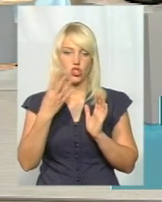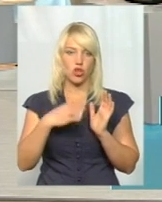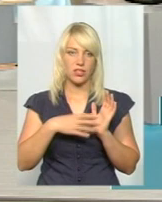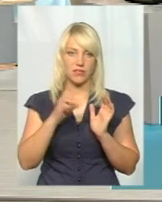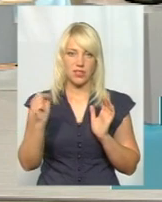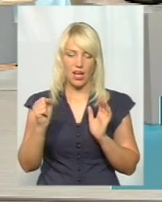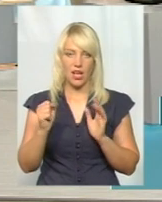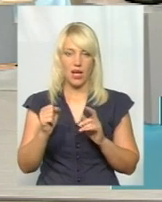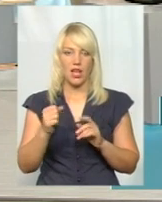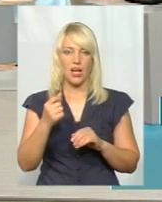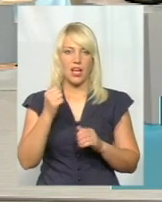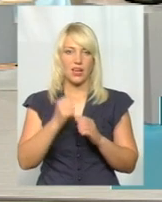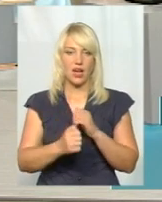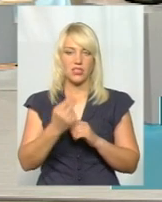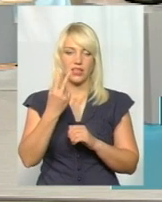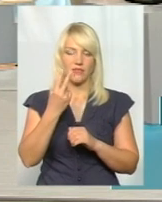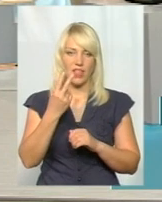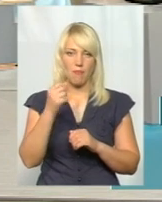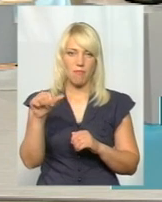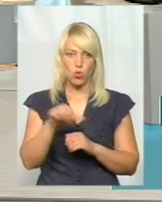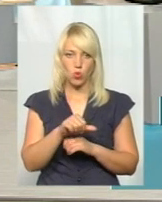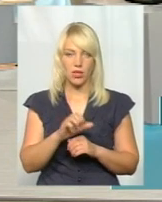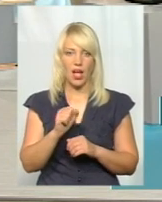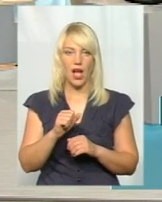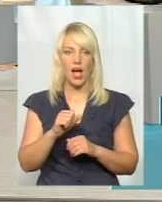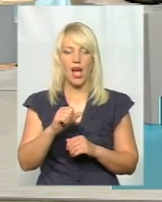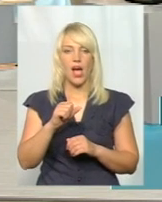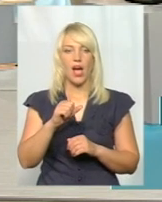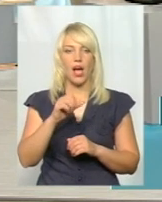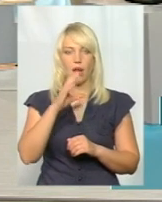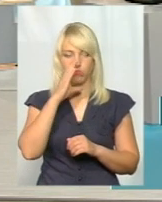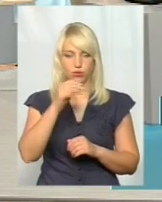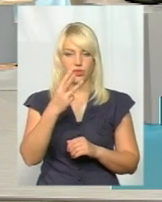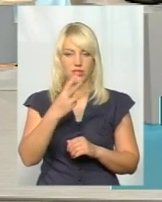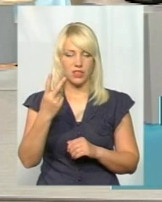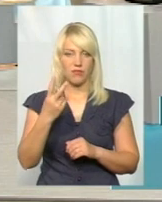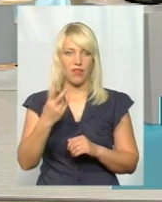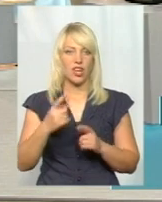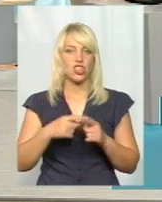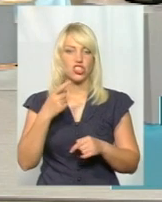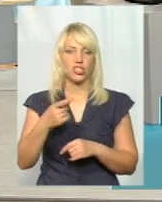ходять через 2-3 минути, а маршрутка 32 ходить через 40 минути?